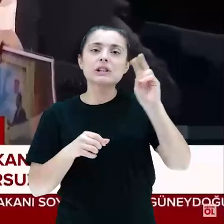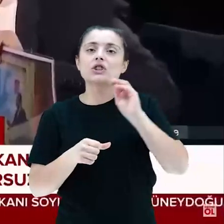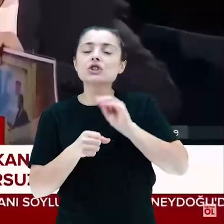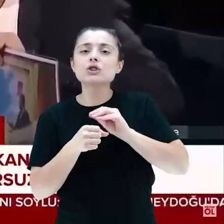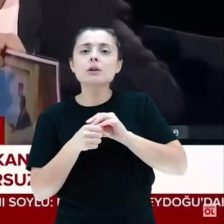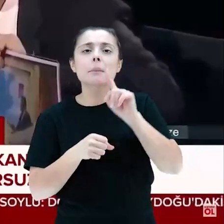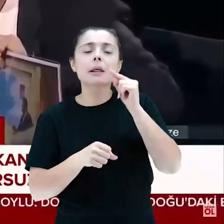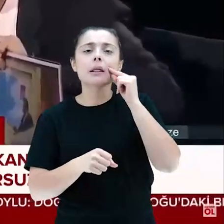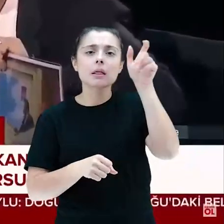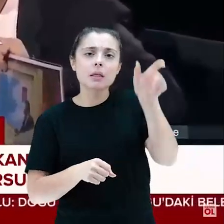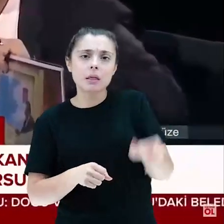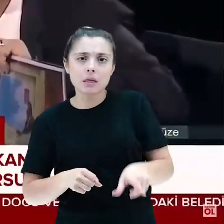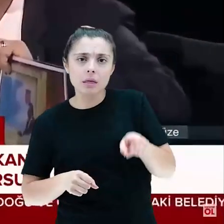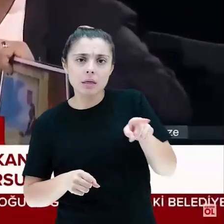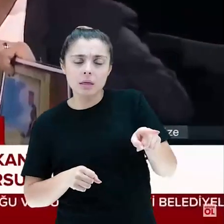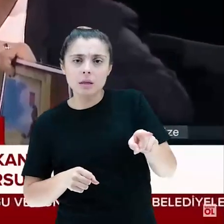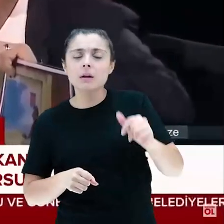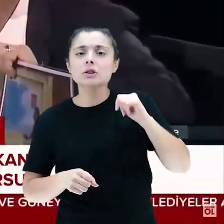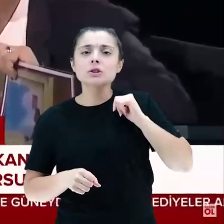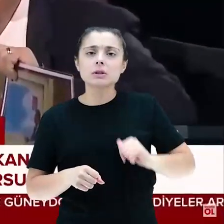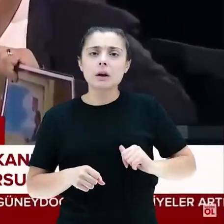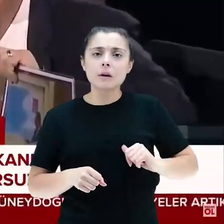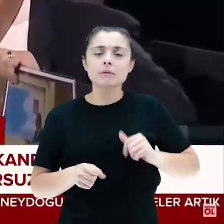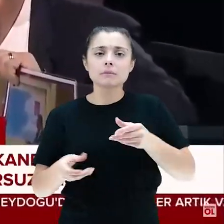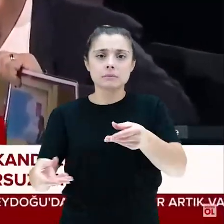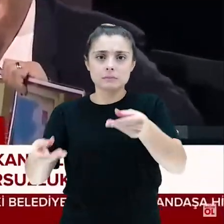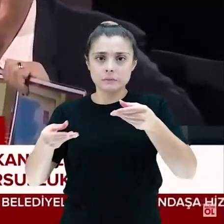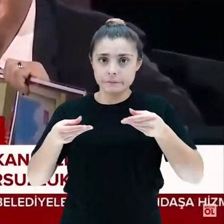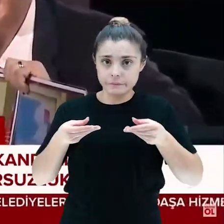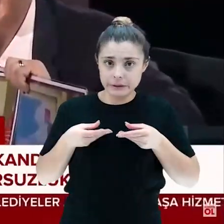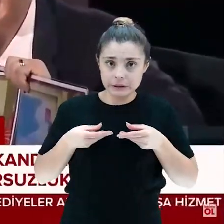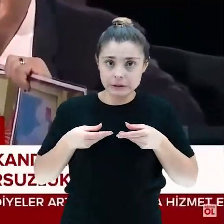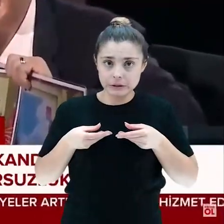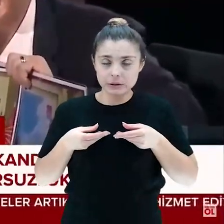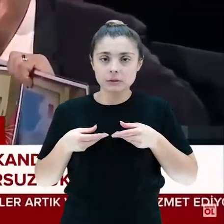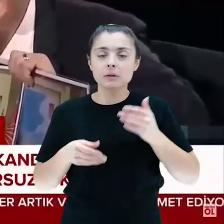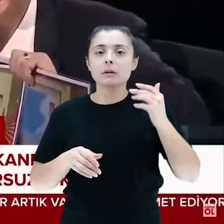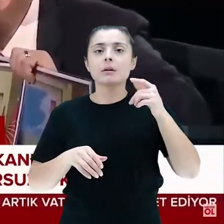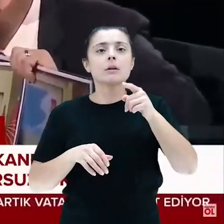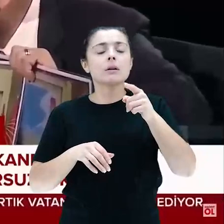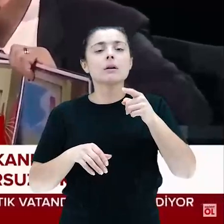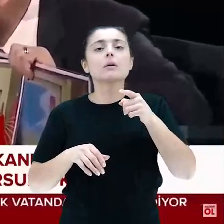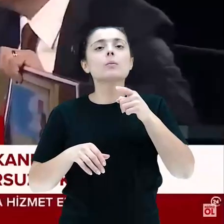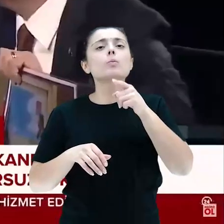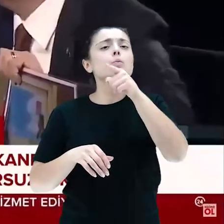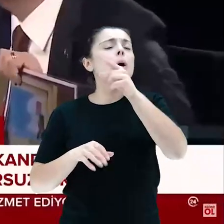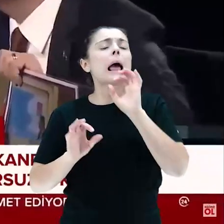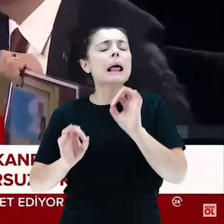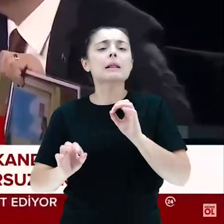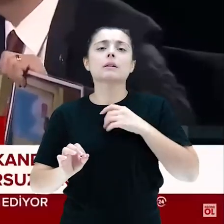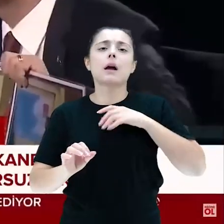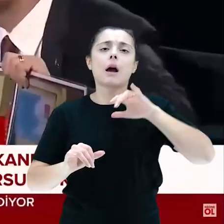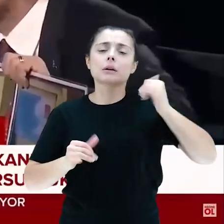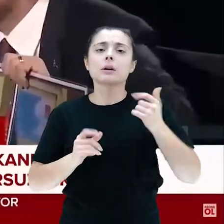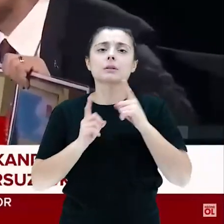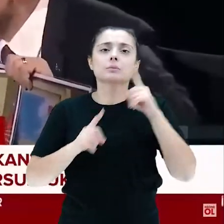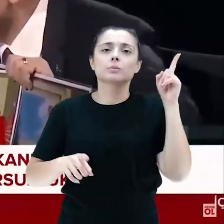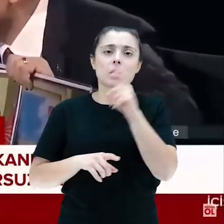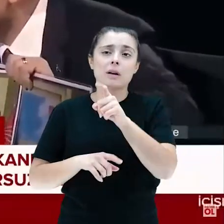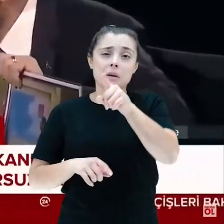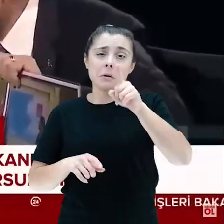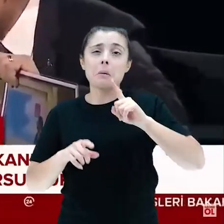kasetçiliği iyi bilirsiniz. Sizin içinizden bir vatandaş savcılığa getirip verirse ihanetli vataniyeden